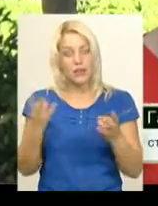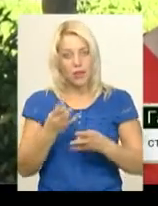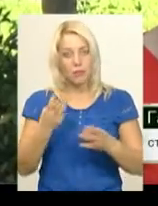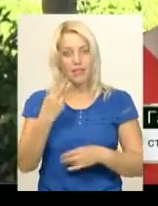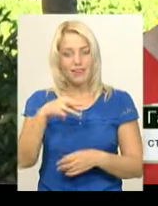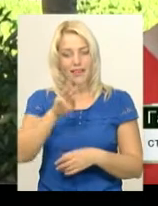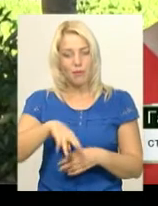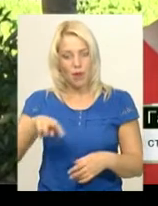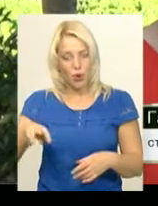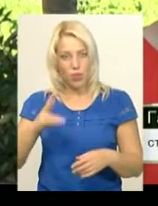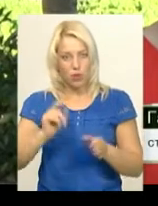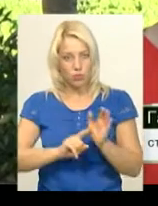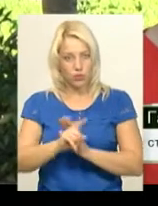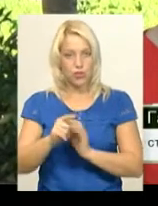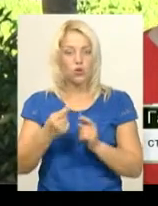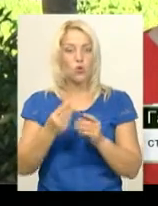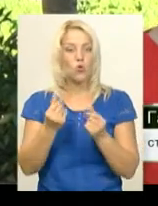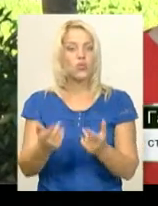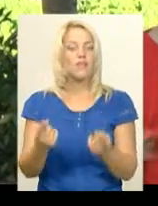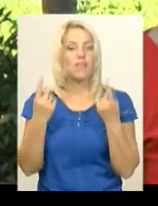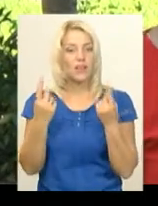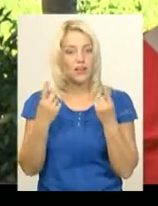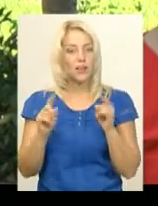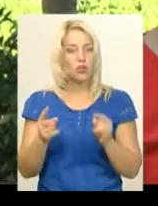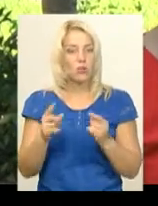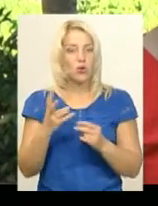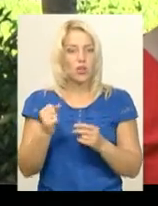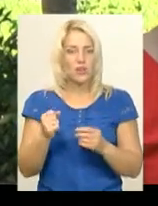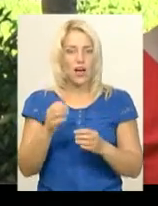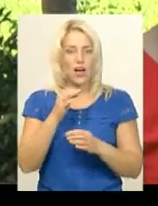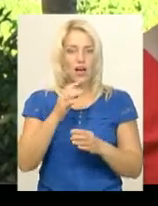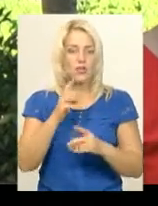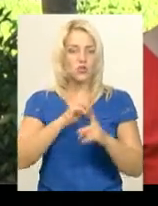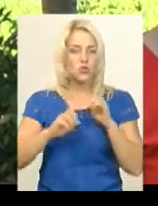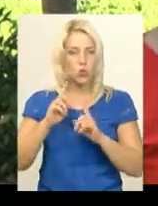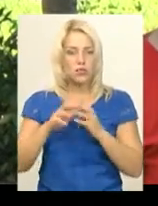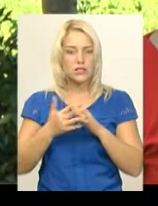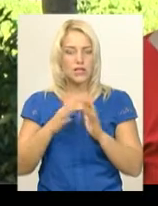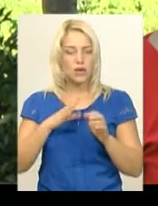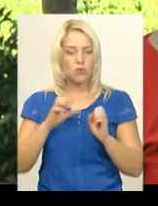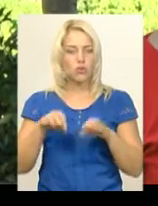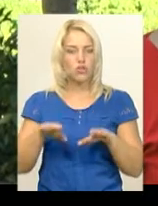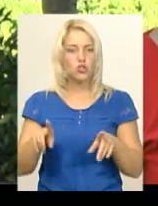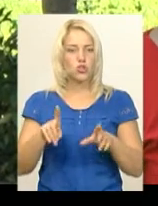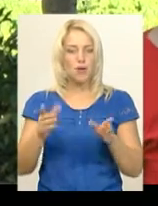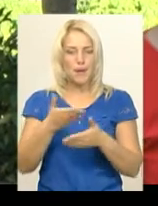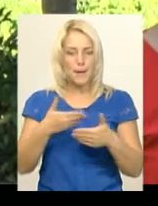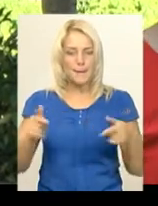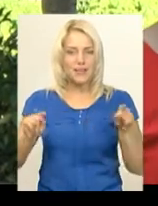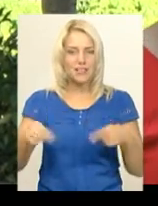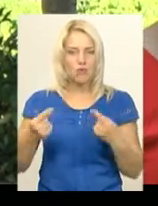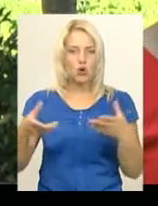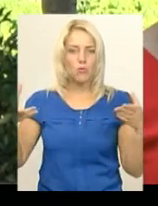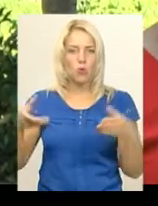кошти досить великі. Тому на сході села було рішено, що ми створюємо кооператив. І